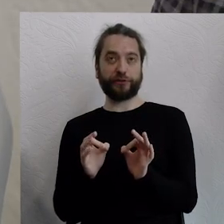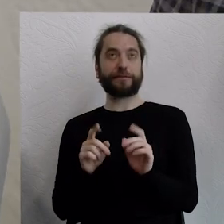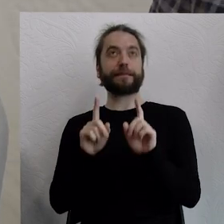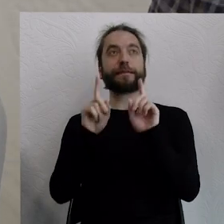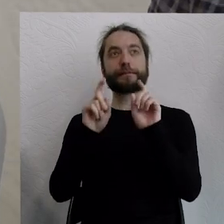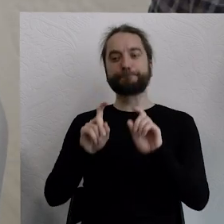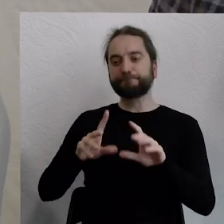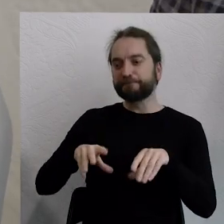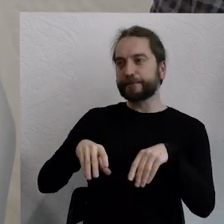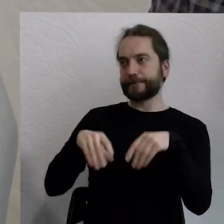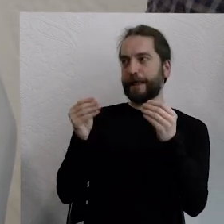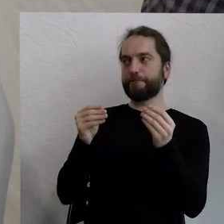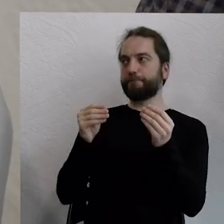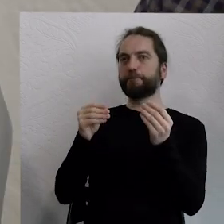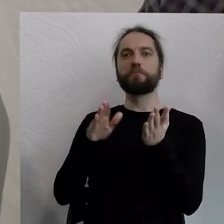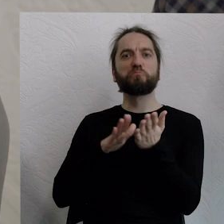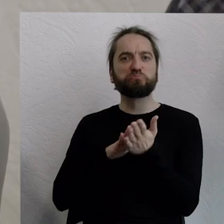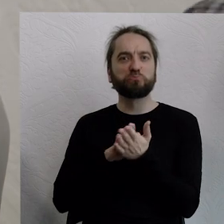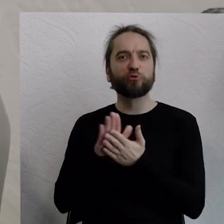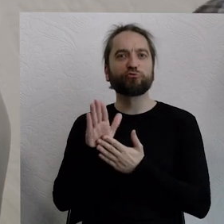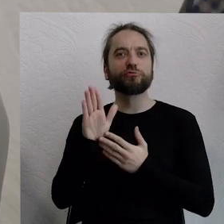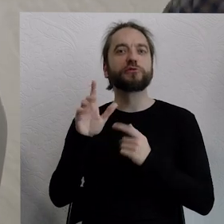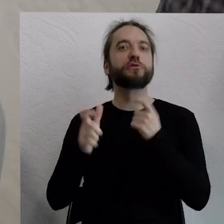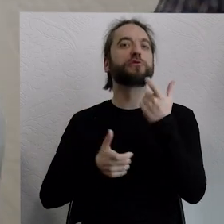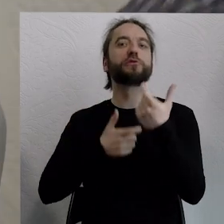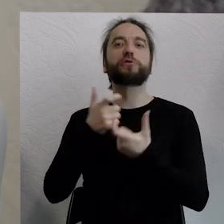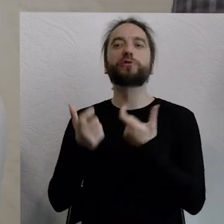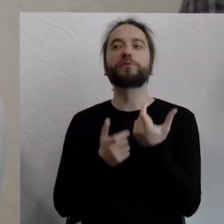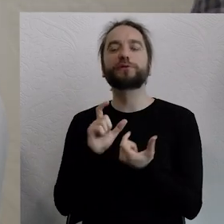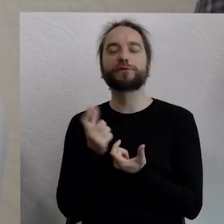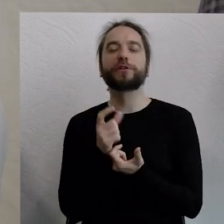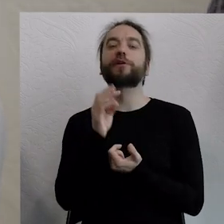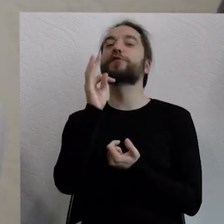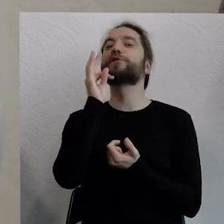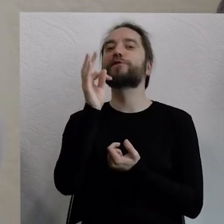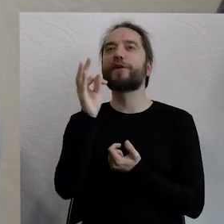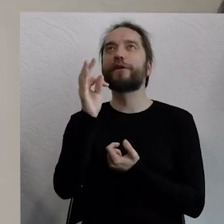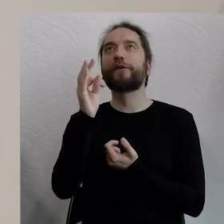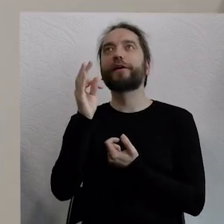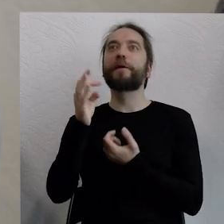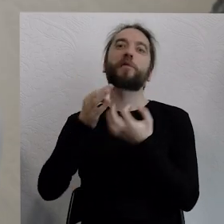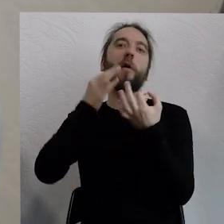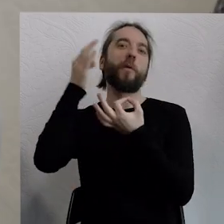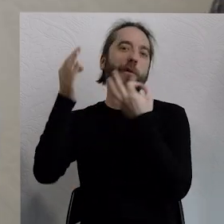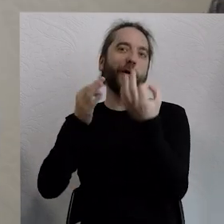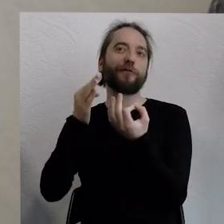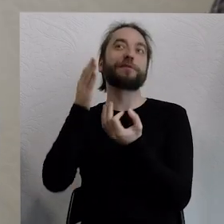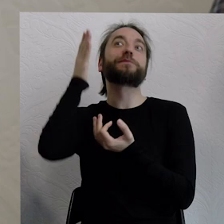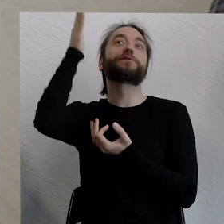dziać, albo na rzecz czego już dzisiaj działamy, no żeby ta Twoja wizja, i to jest też pytanie do Was wszystkich,